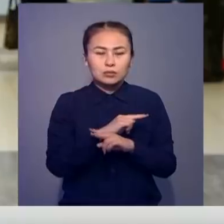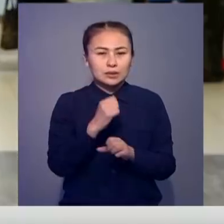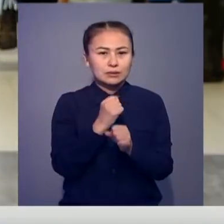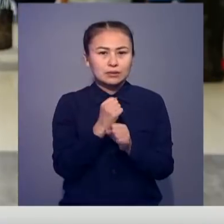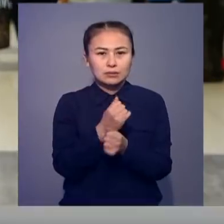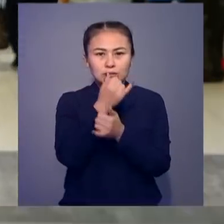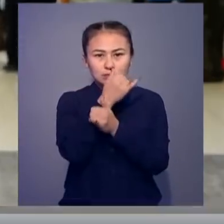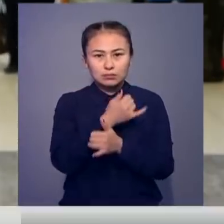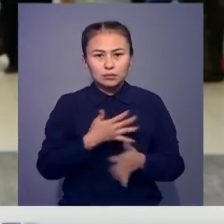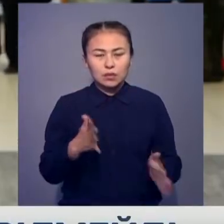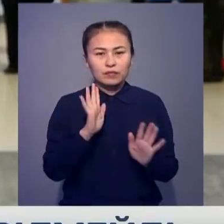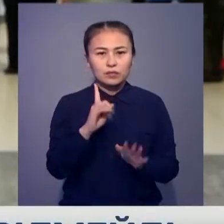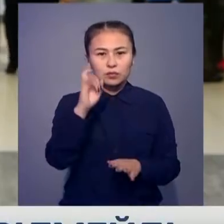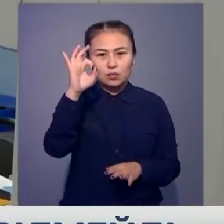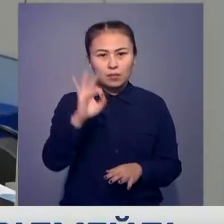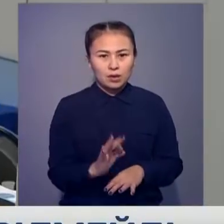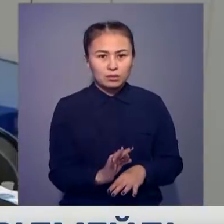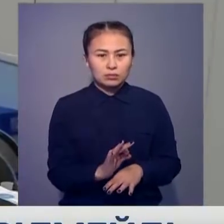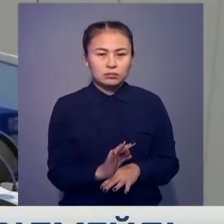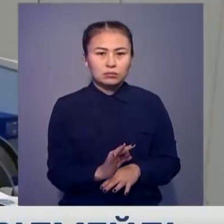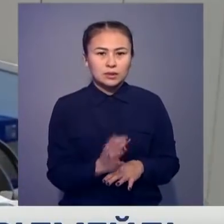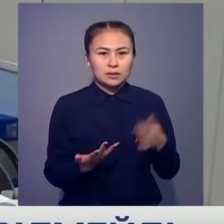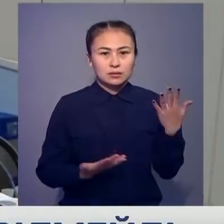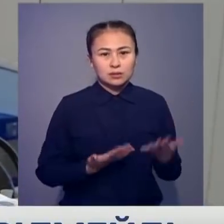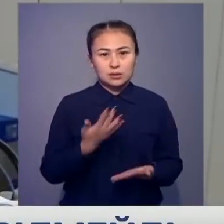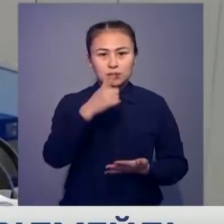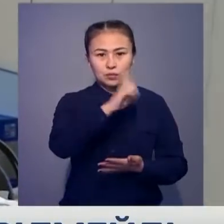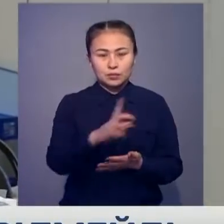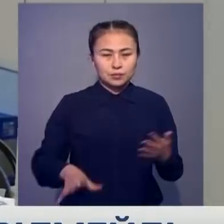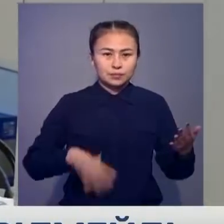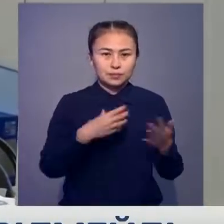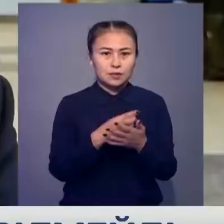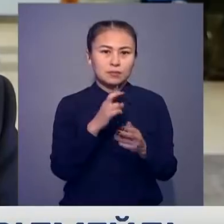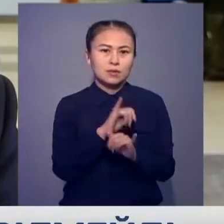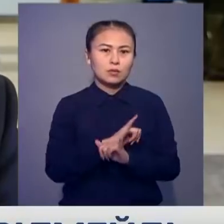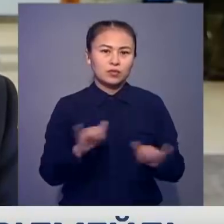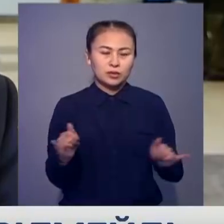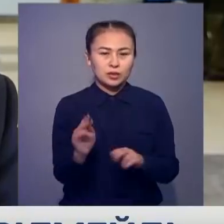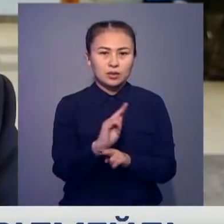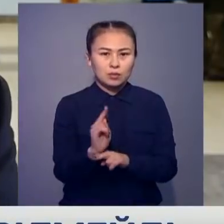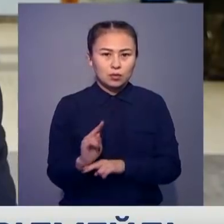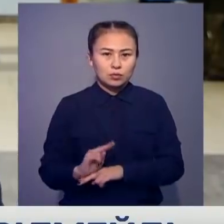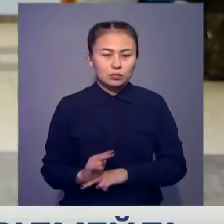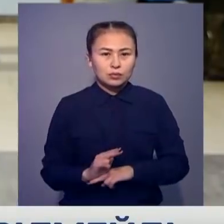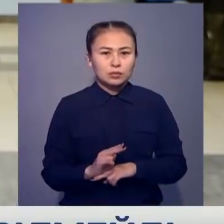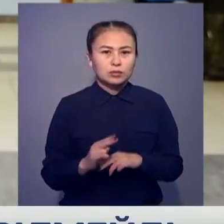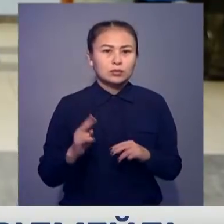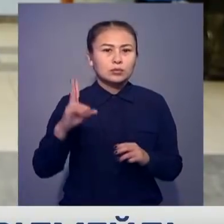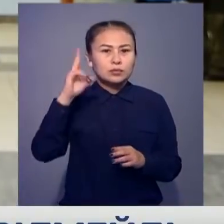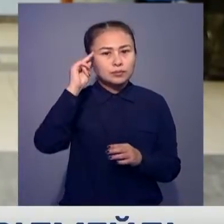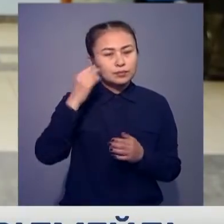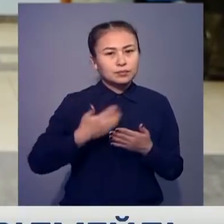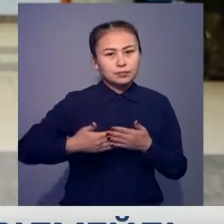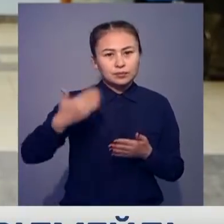100% қалқы төлесе біз көп ремонт сетінен кешенен бастап күн салқындағасын